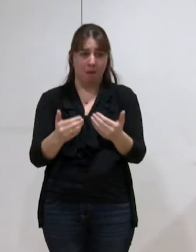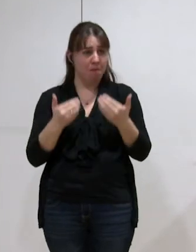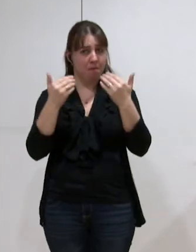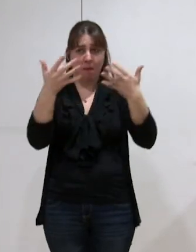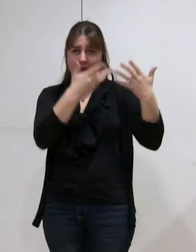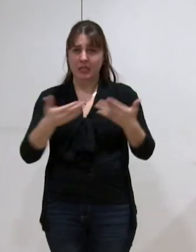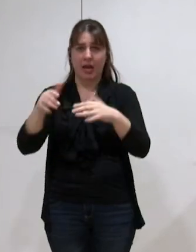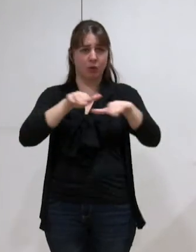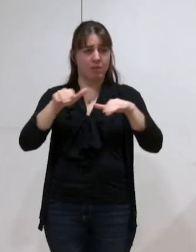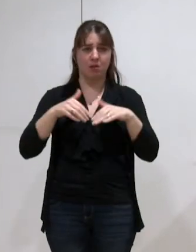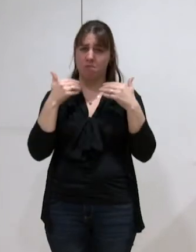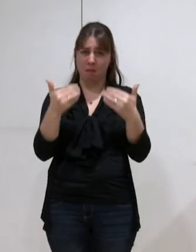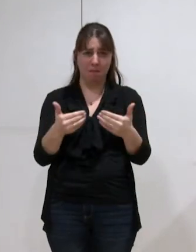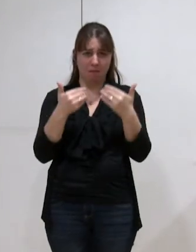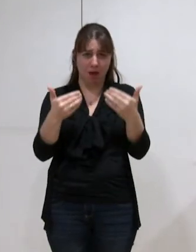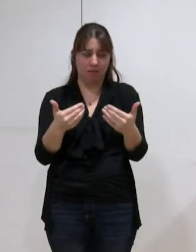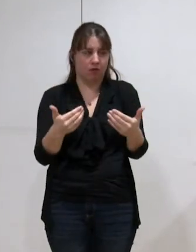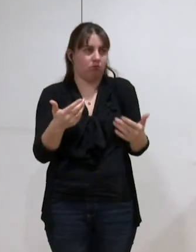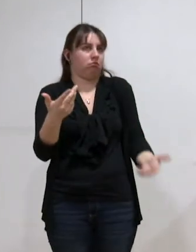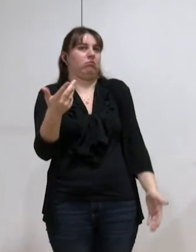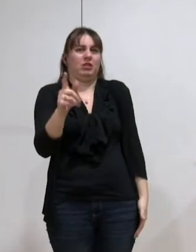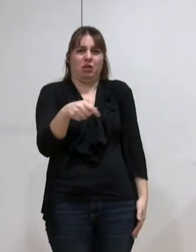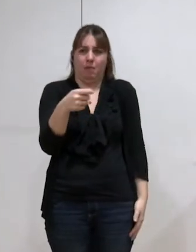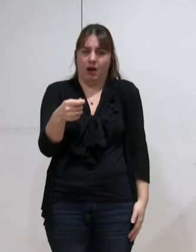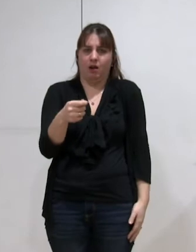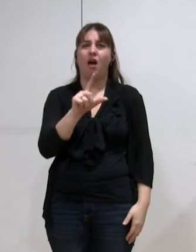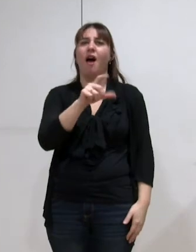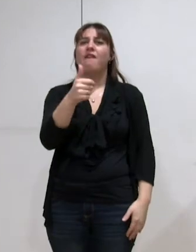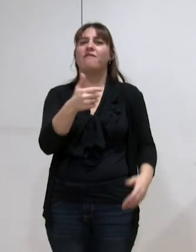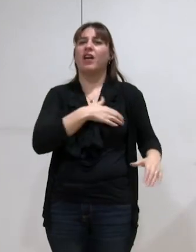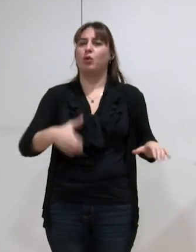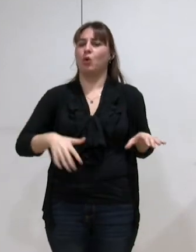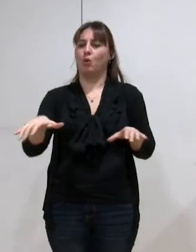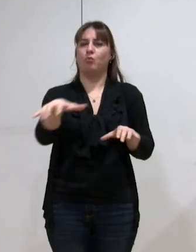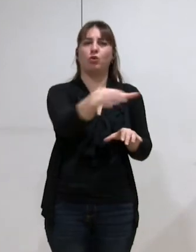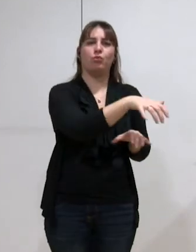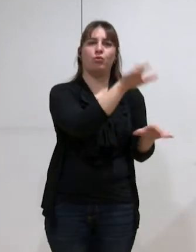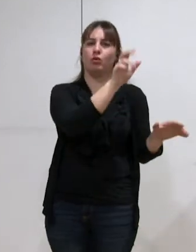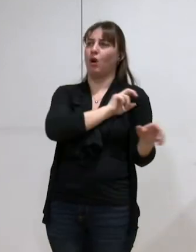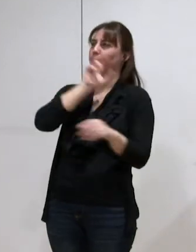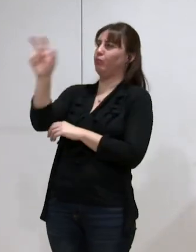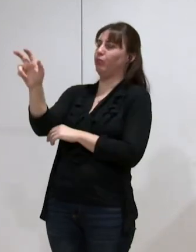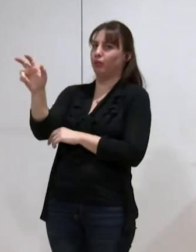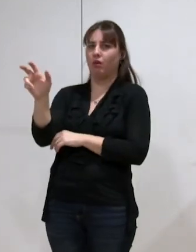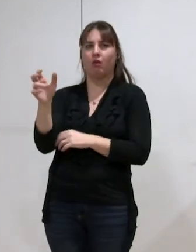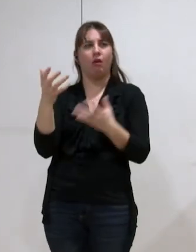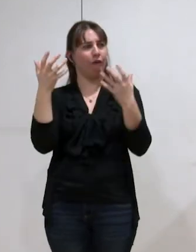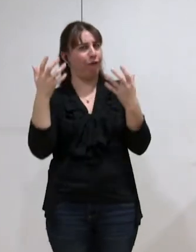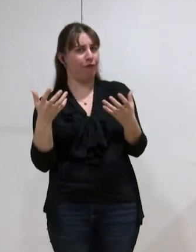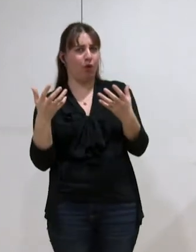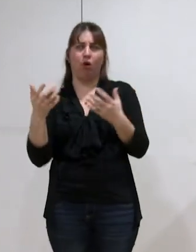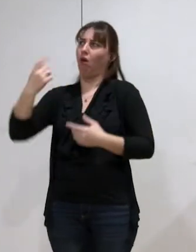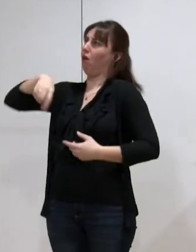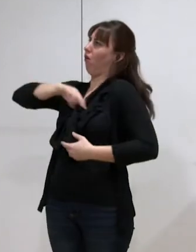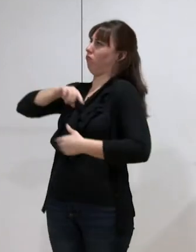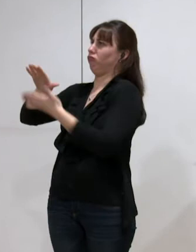calcul. Et c'est bien normal que les 21 communes qu'ils transfèrent aujourd'hui demandent à ce qu leur applique les